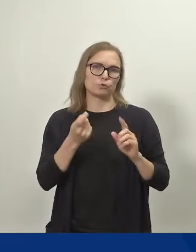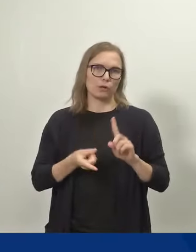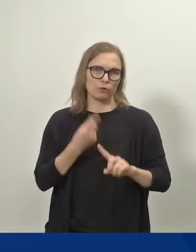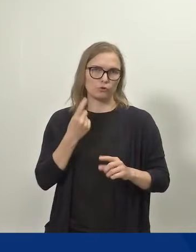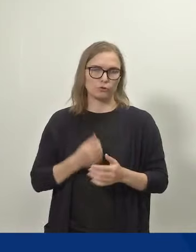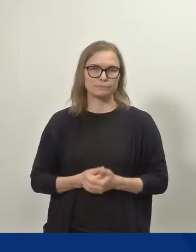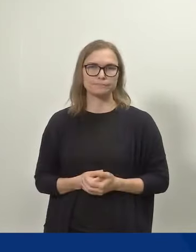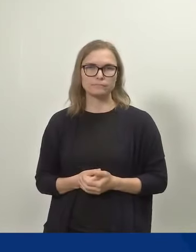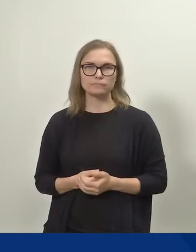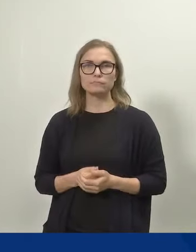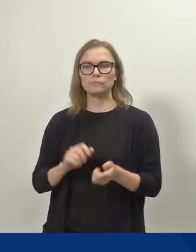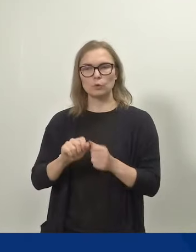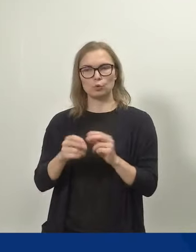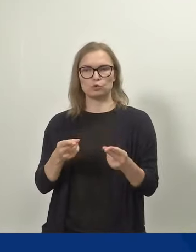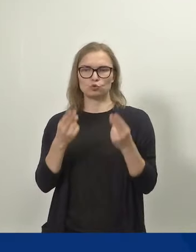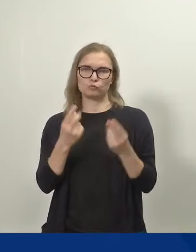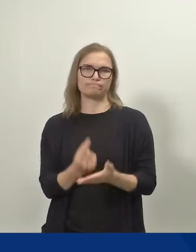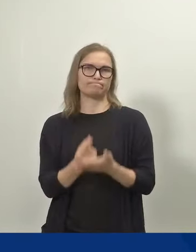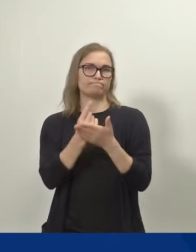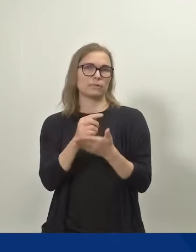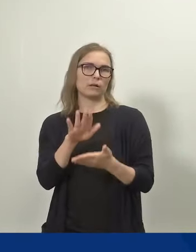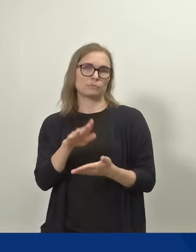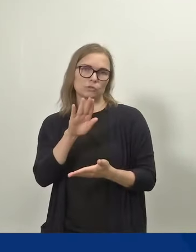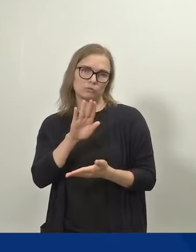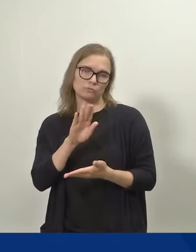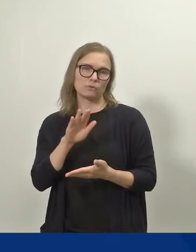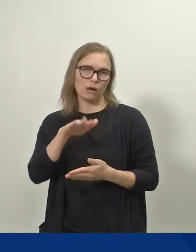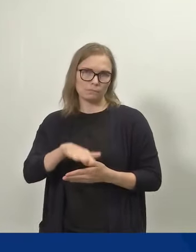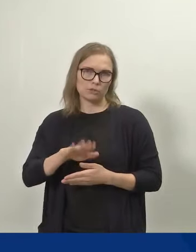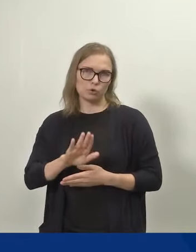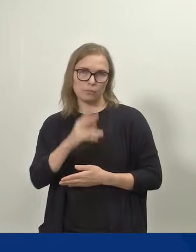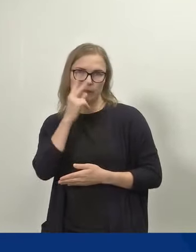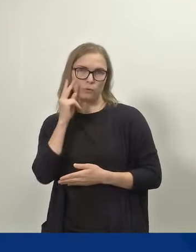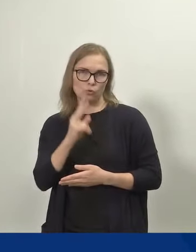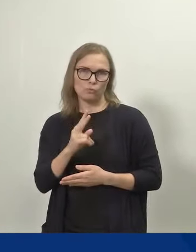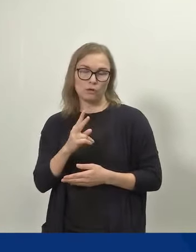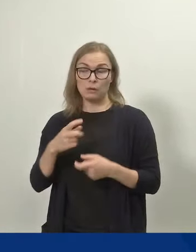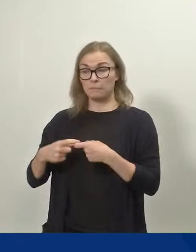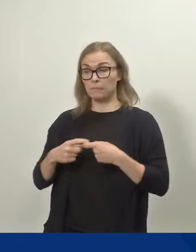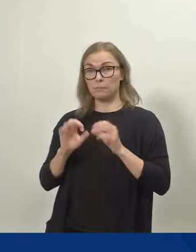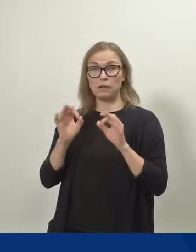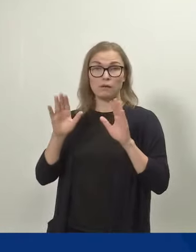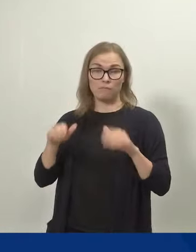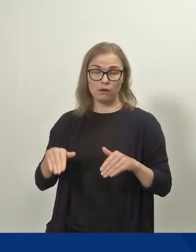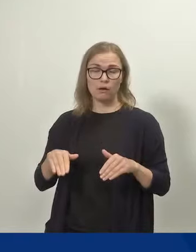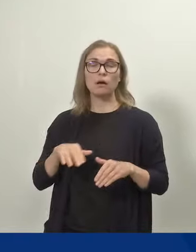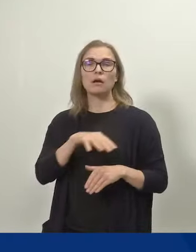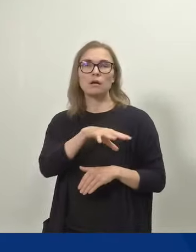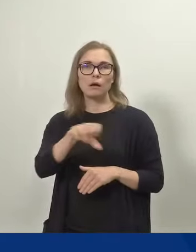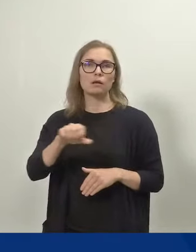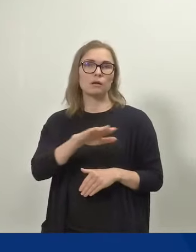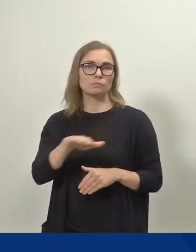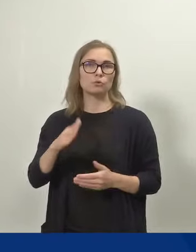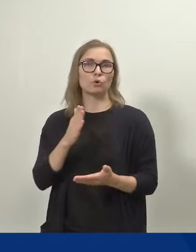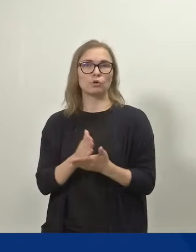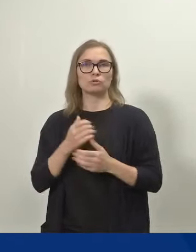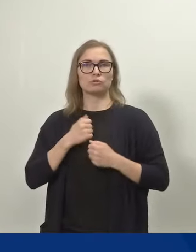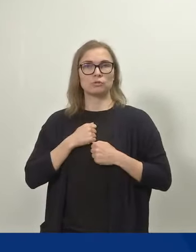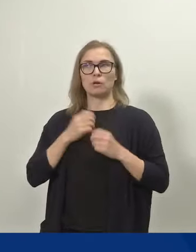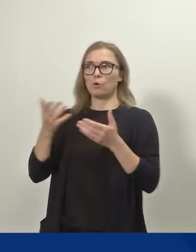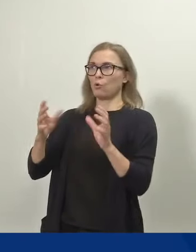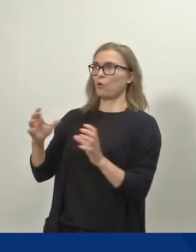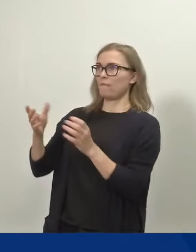ennen kaikkea lapsen näkökulmasta. Riippumatta perhemuodosta kaikilla lapsilla on oikeus saada vanhemman